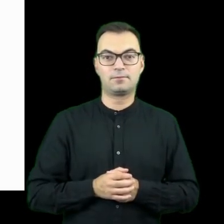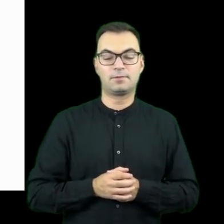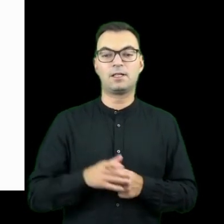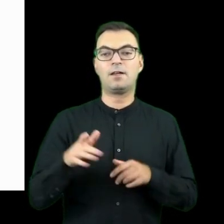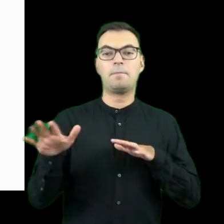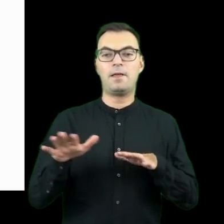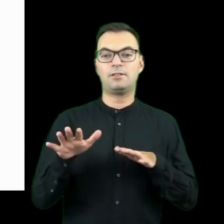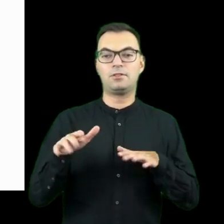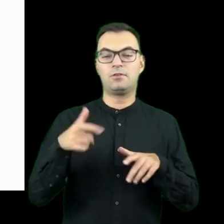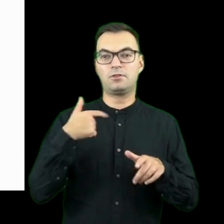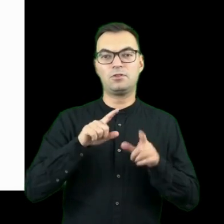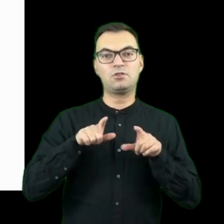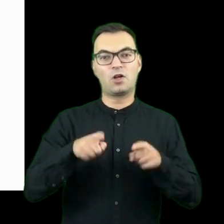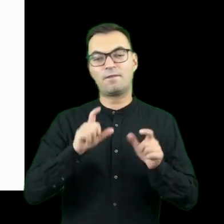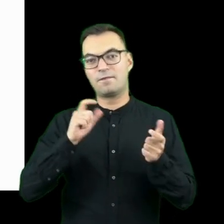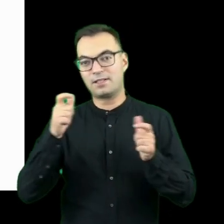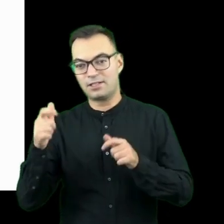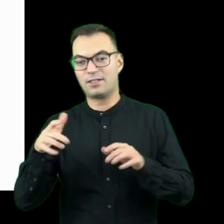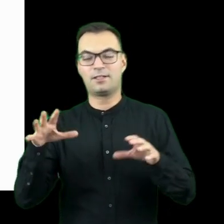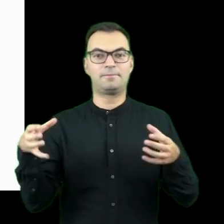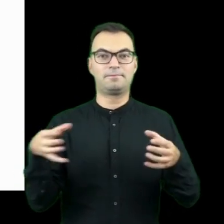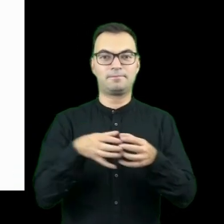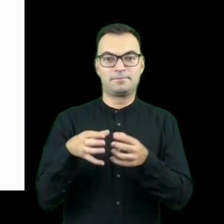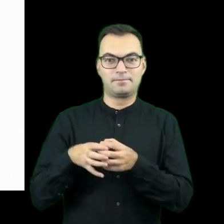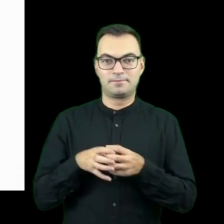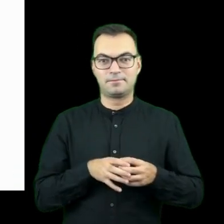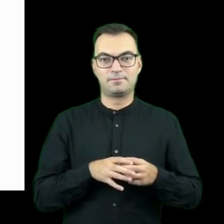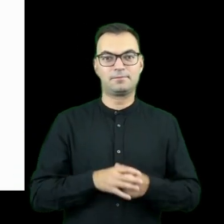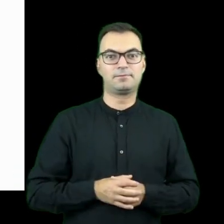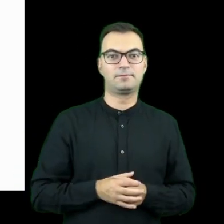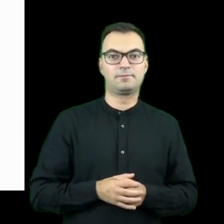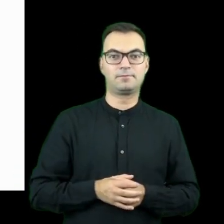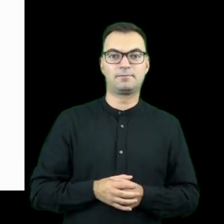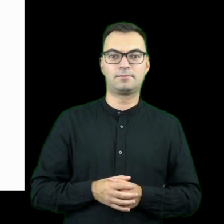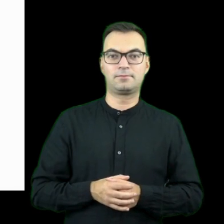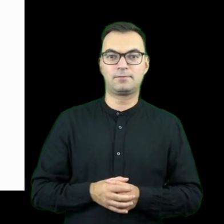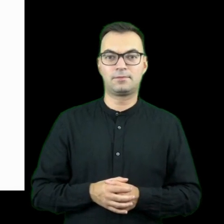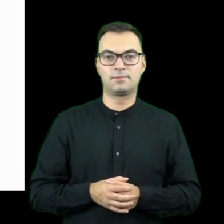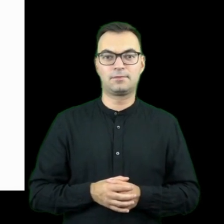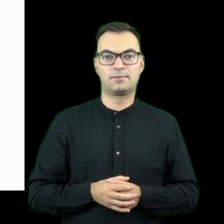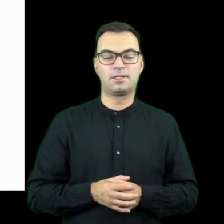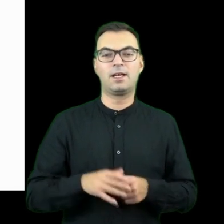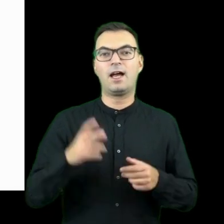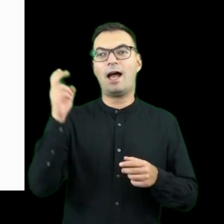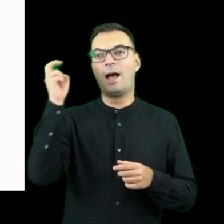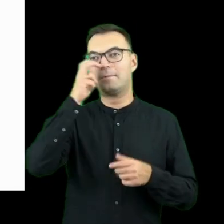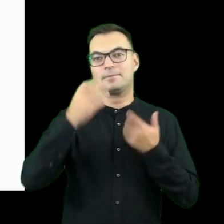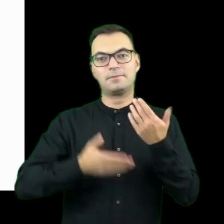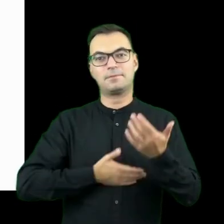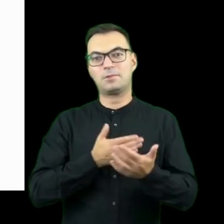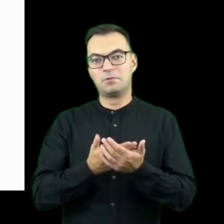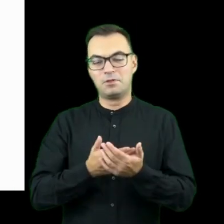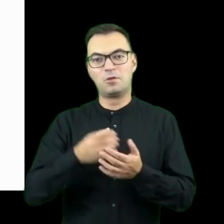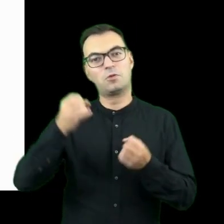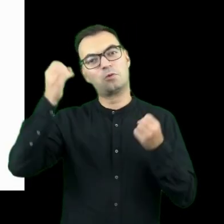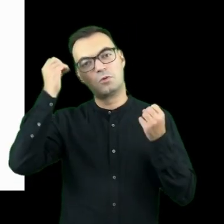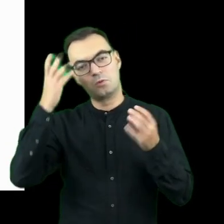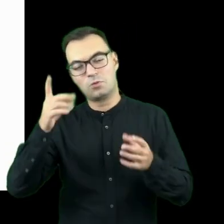miejscowościach skupione właśnie na atrakcyjnej prezentacji